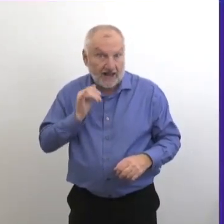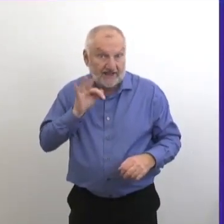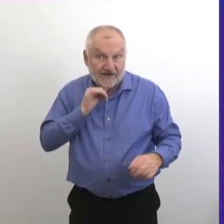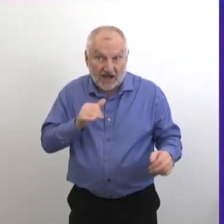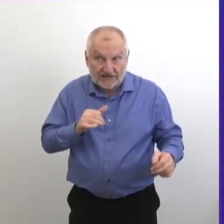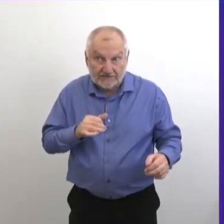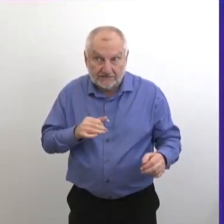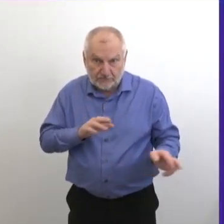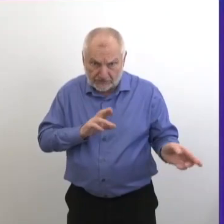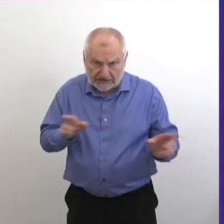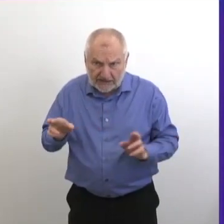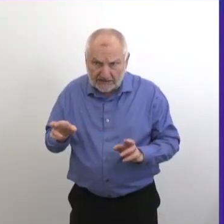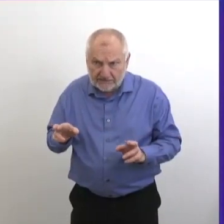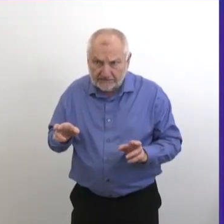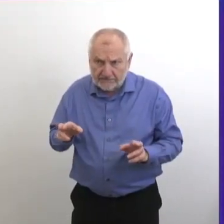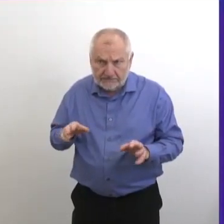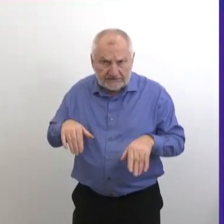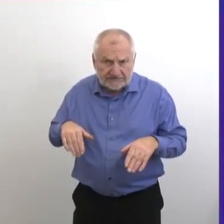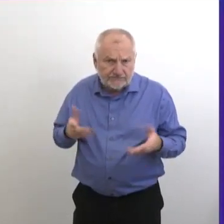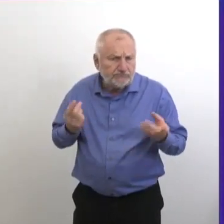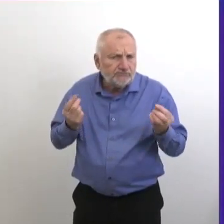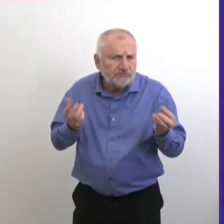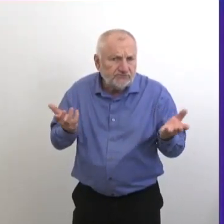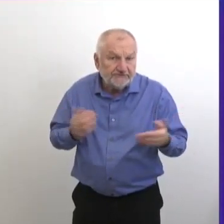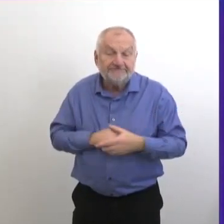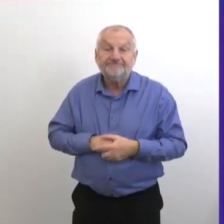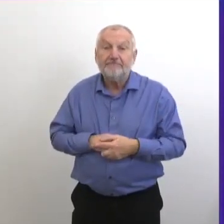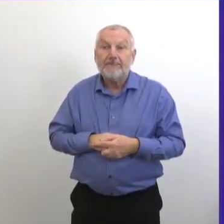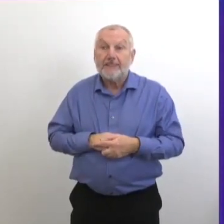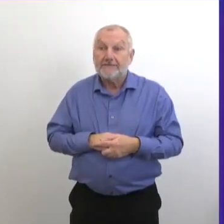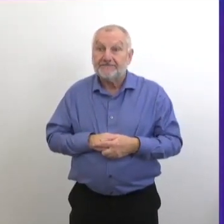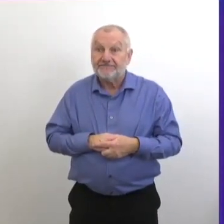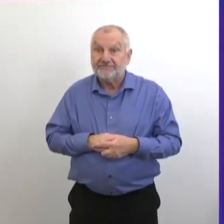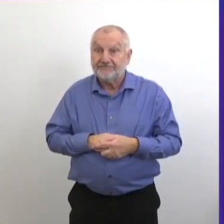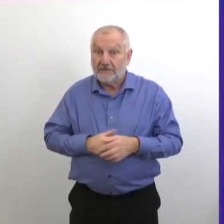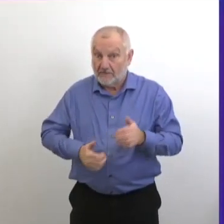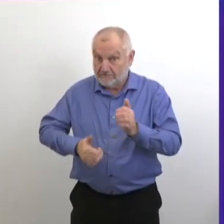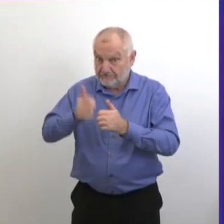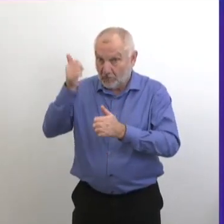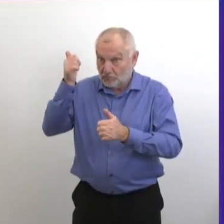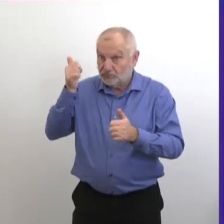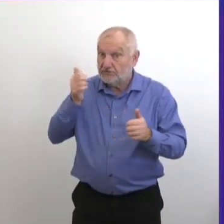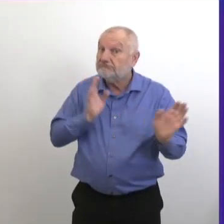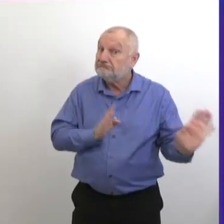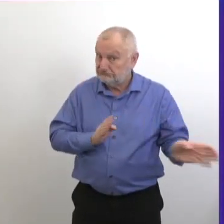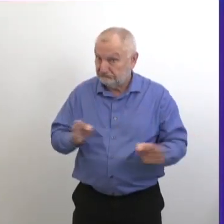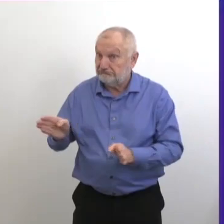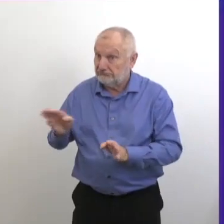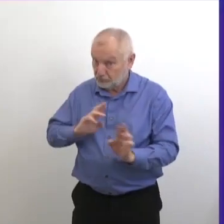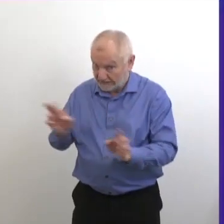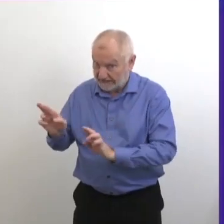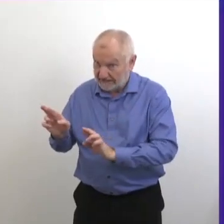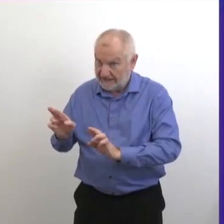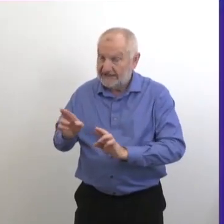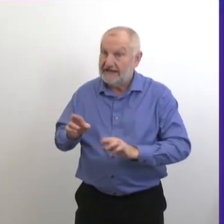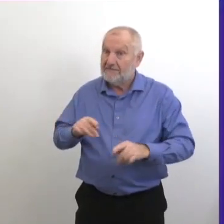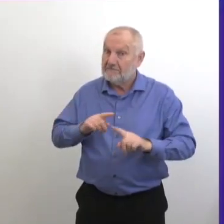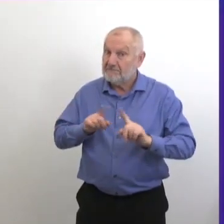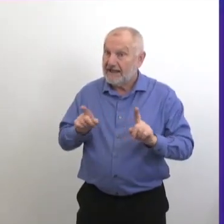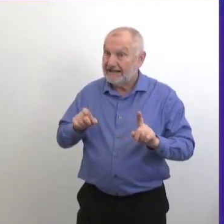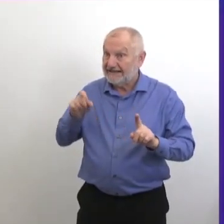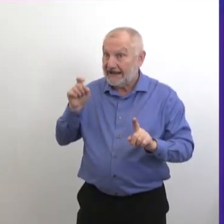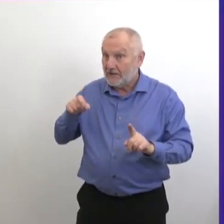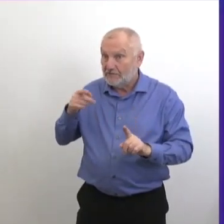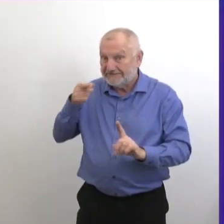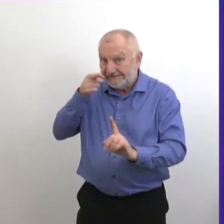Il y a énormément de travail qui a été fait. Toute la logistique est en place, ou une grande partie de la logistique est en place. Maintenant, ce qu'il nous manque, c'est les